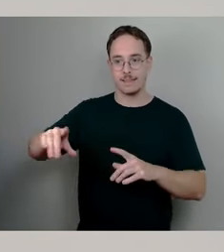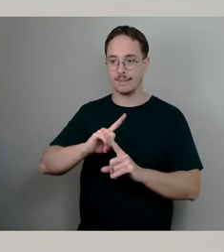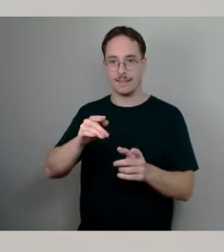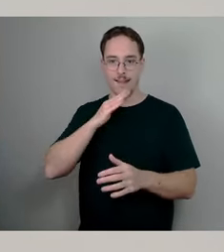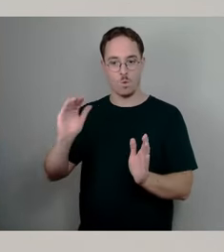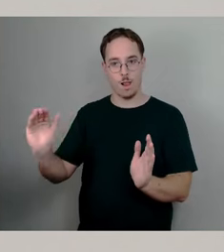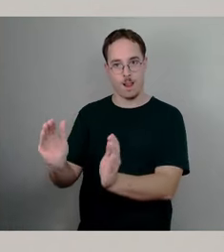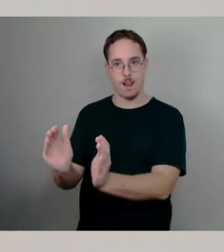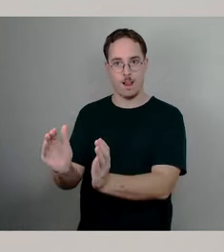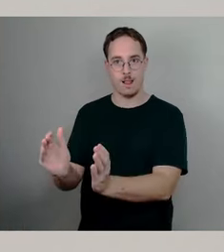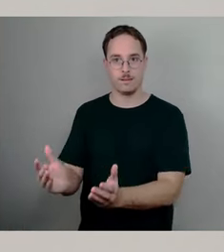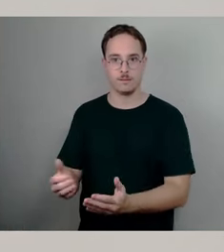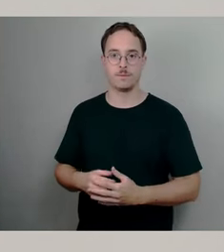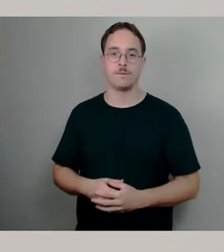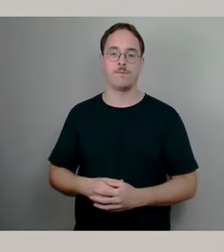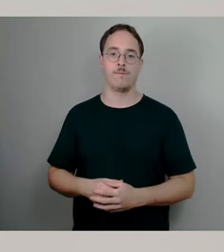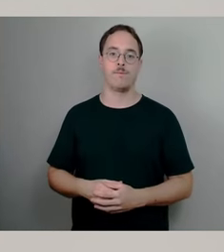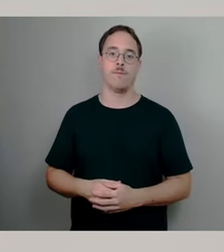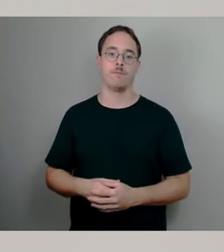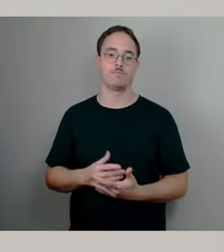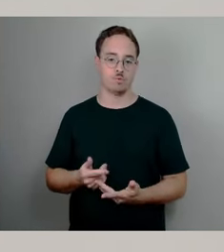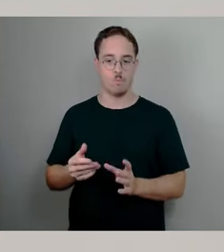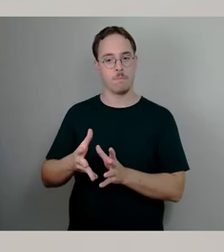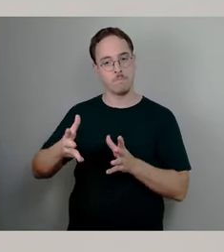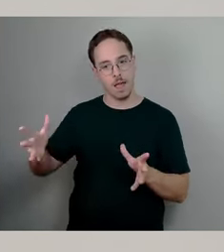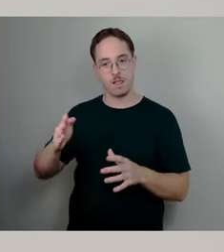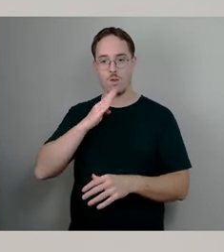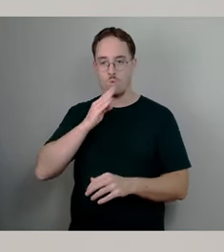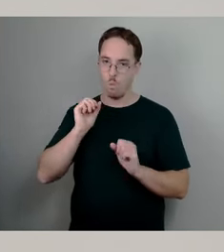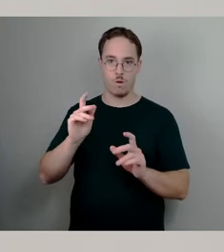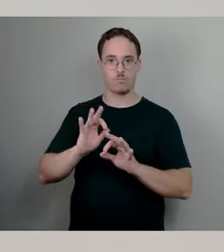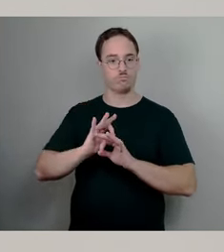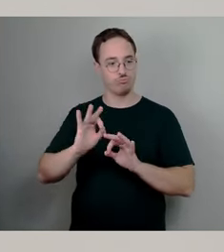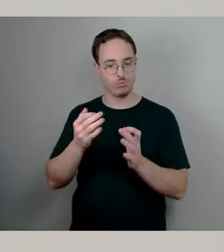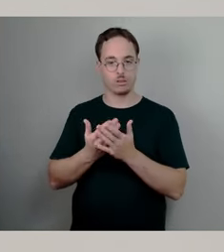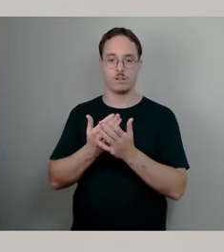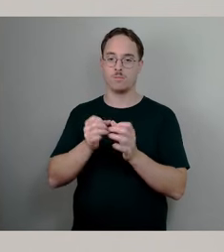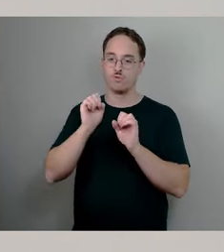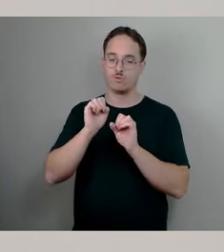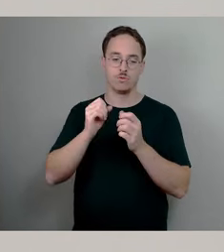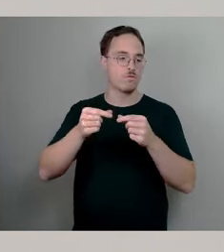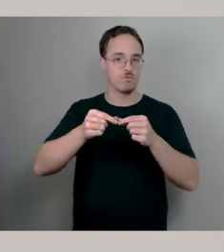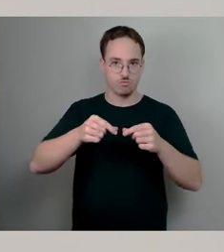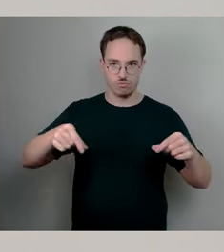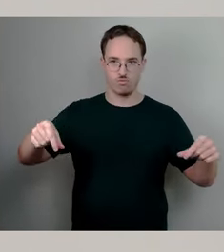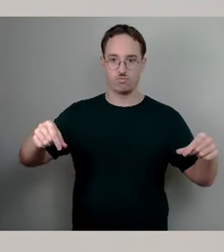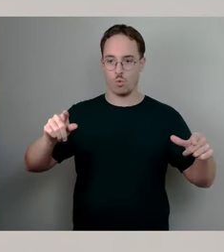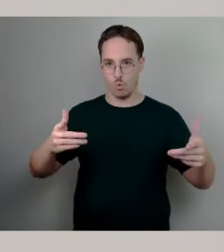Wo Radfahrstreifenbreiten es ermöglichen, wurde daher ein Radfahrstreifen verkehrsrechtlich korrekt angeordnet.